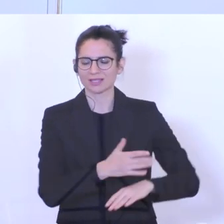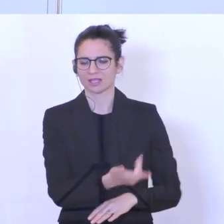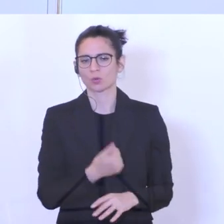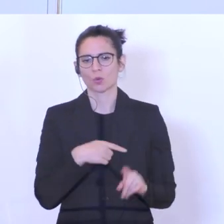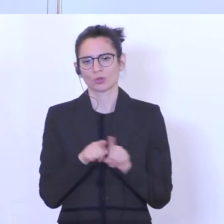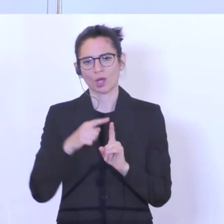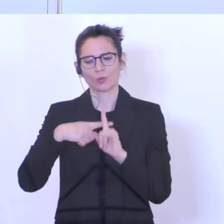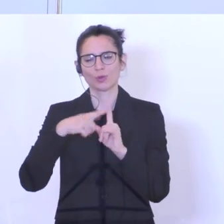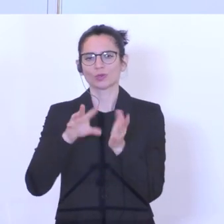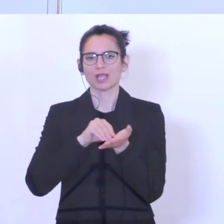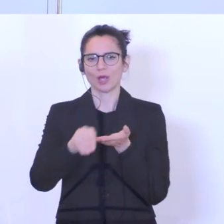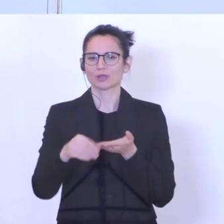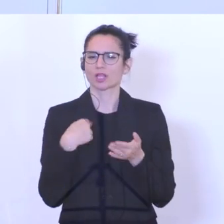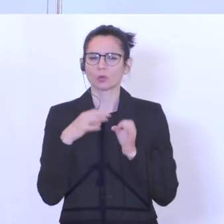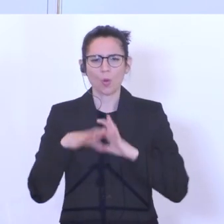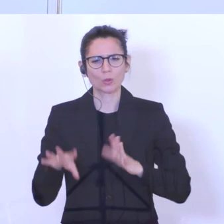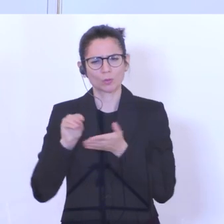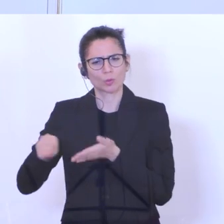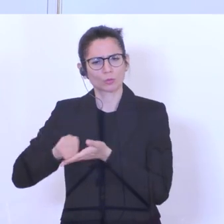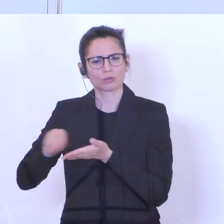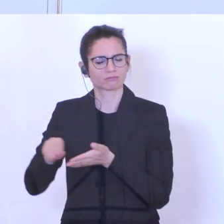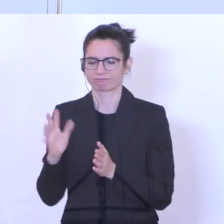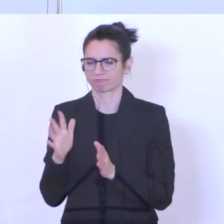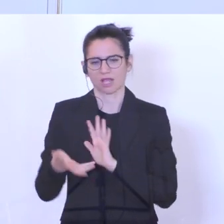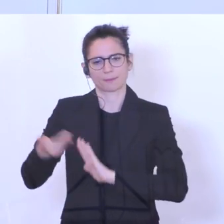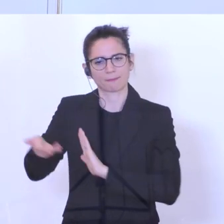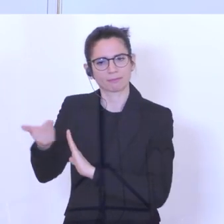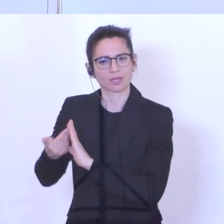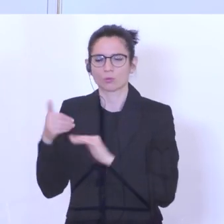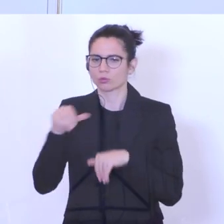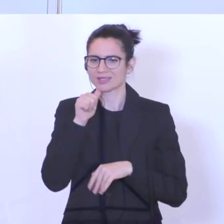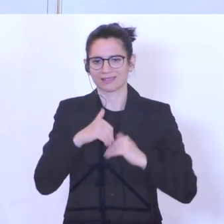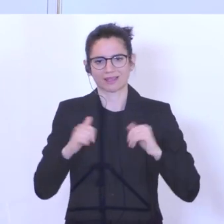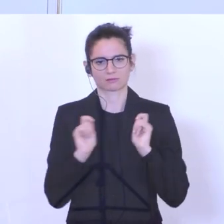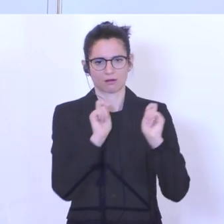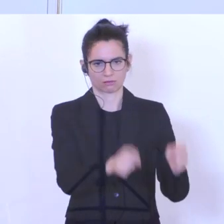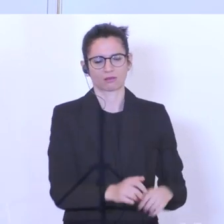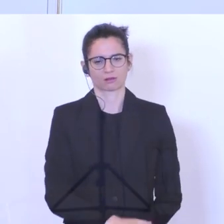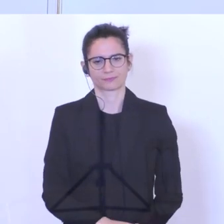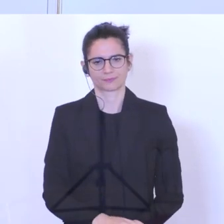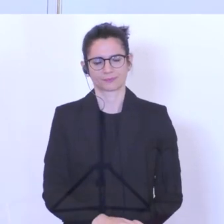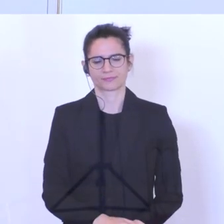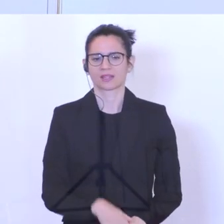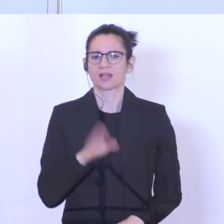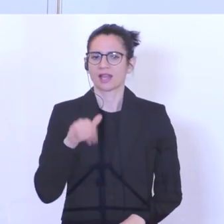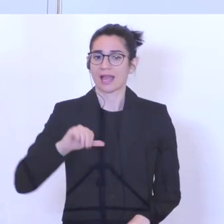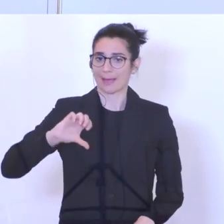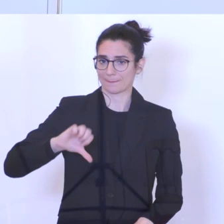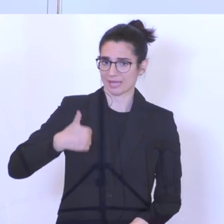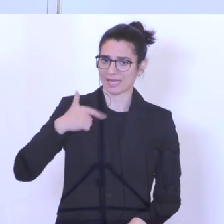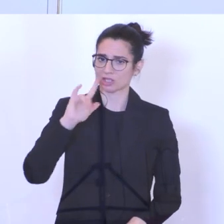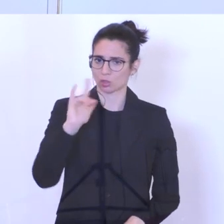Bonusauszahlung erfolgt unbürokratisch, sie müssen hier keinen Antrag entsprechend mehr stellen. Unternehmen, die ab dem 1.